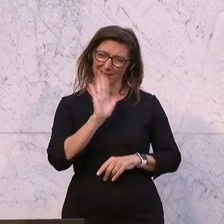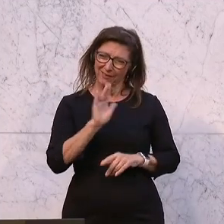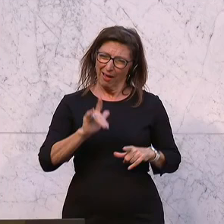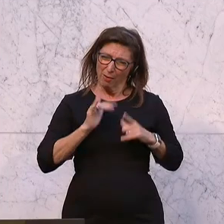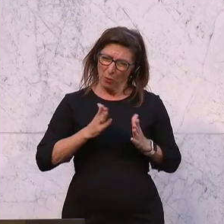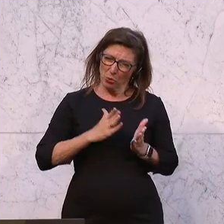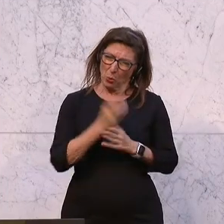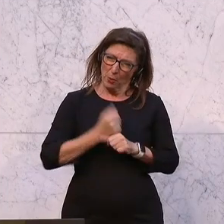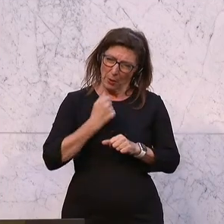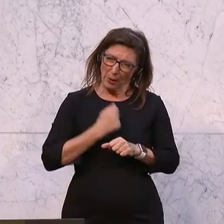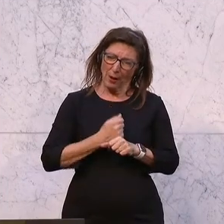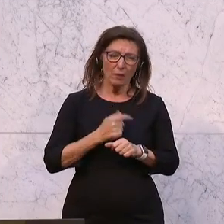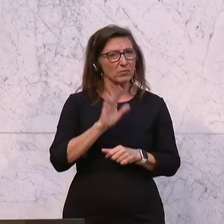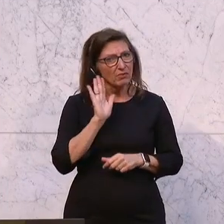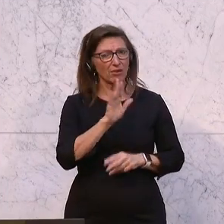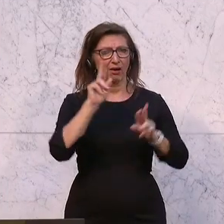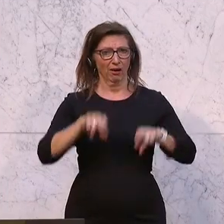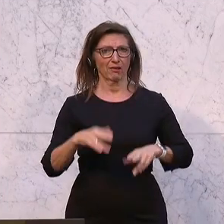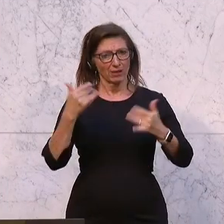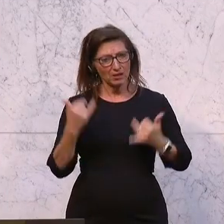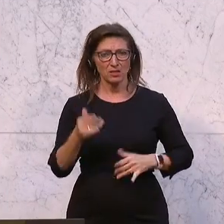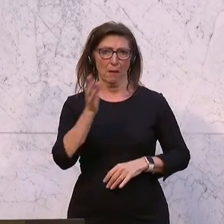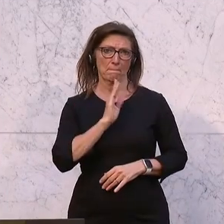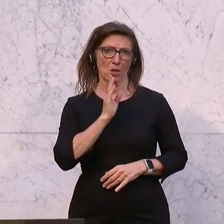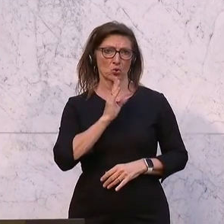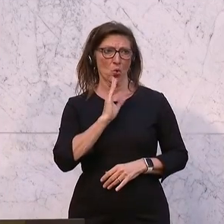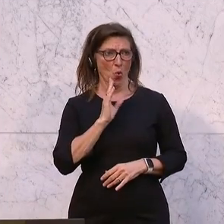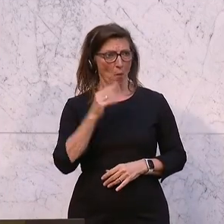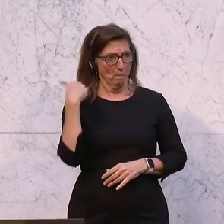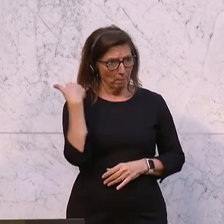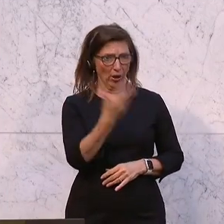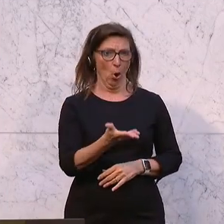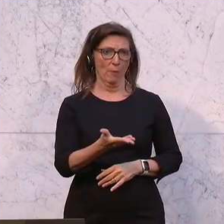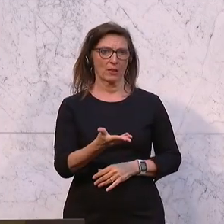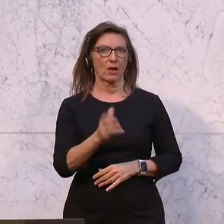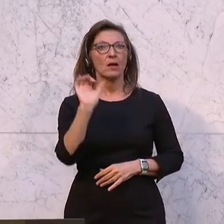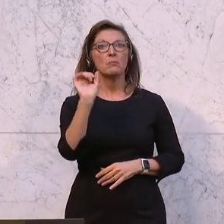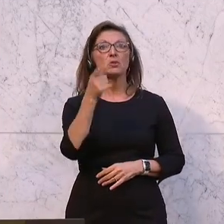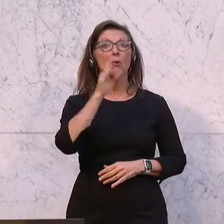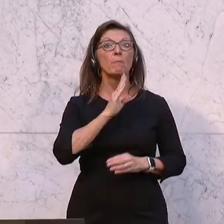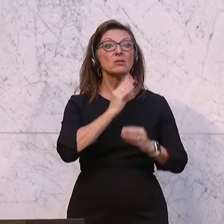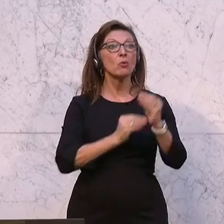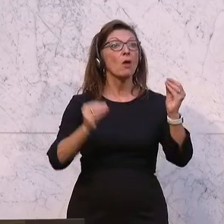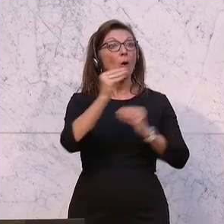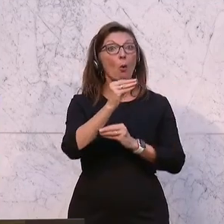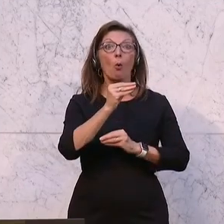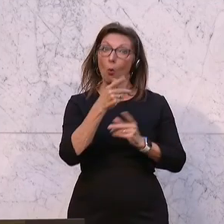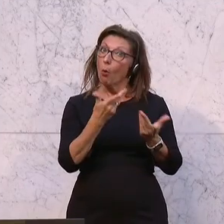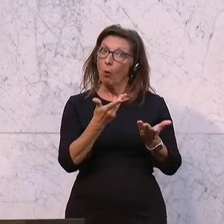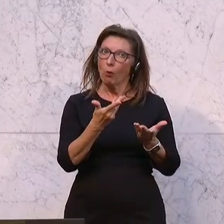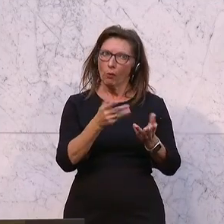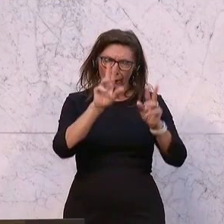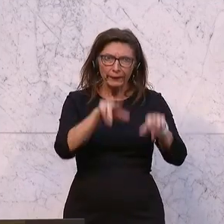gearbeitet. Sie haben ein Recht darauf, dass ihnen die Pension auch abgegolten wird, vor allem auch die Pensionserhöhung, die ihnen auch